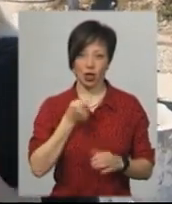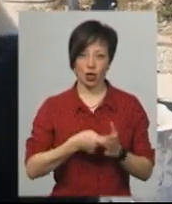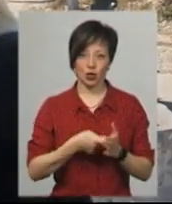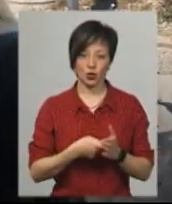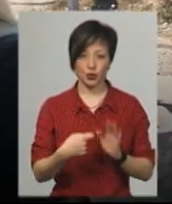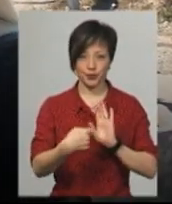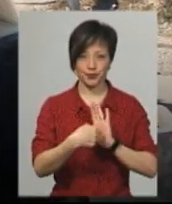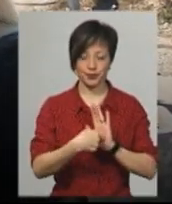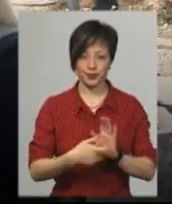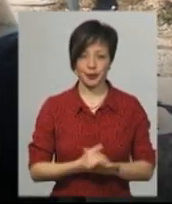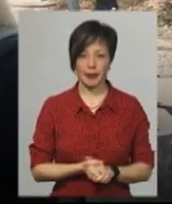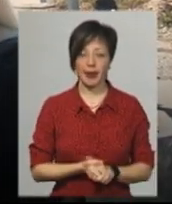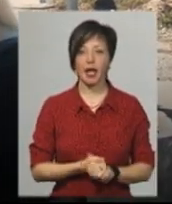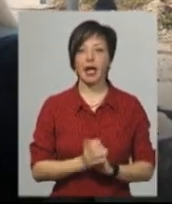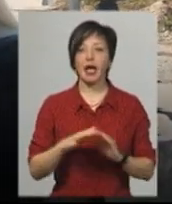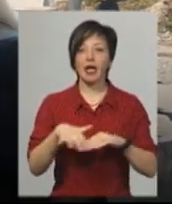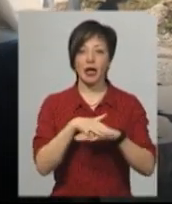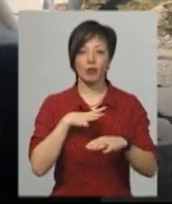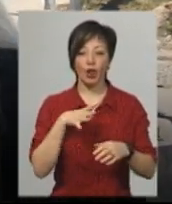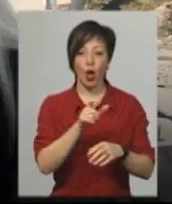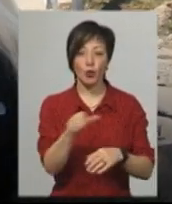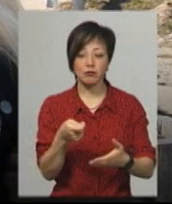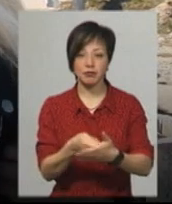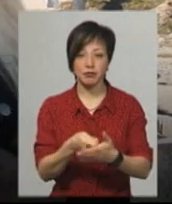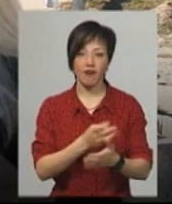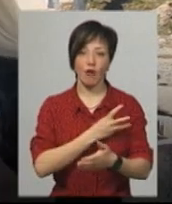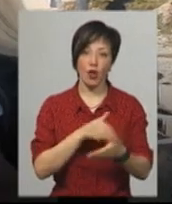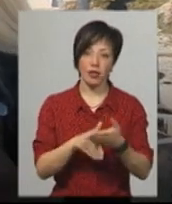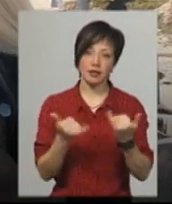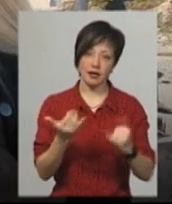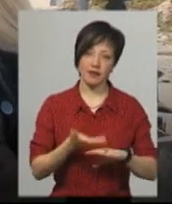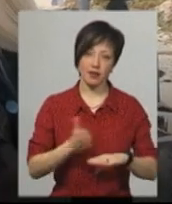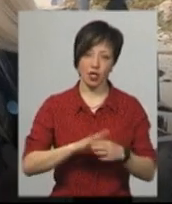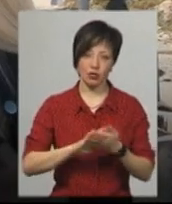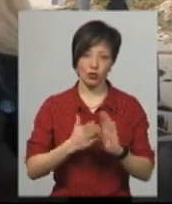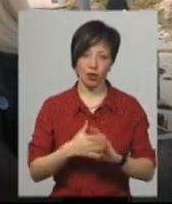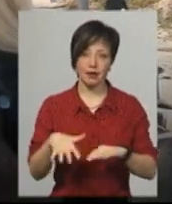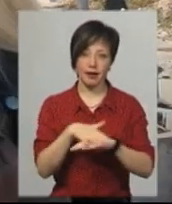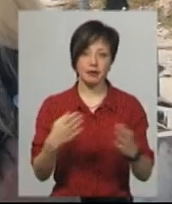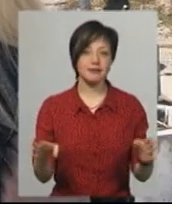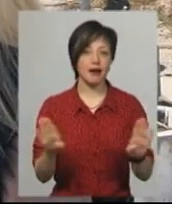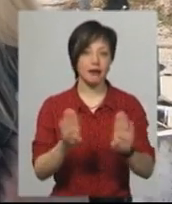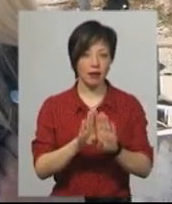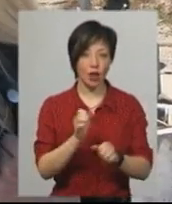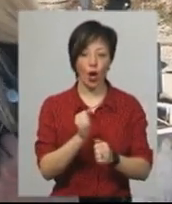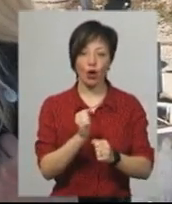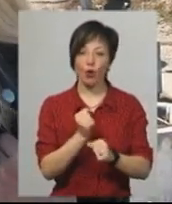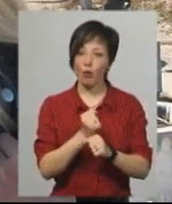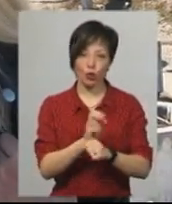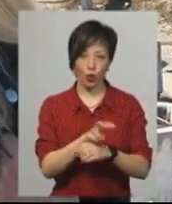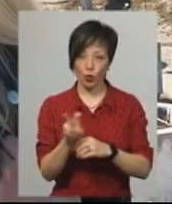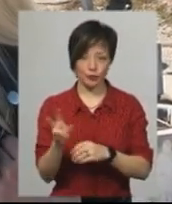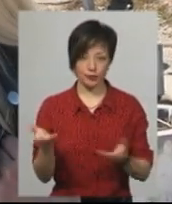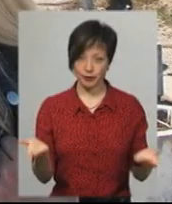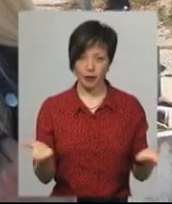На ринку були люди, які їх підгодовували, були волонтери, але зараз важка ситуація. Ринок закрили, на роботу люди не виходять, тут